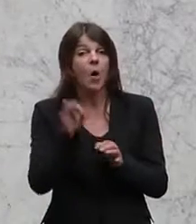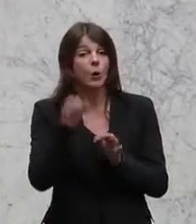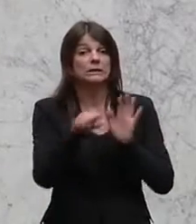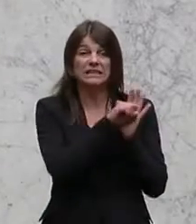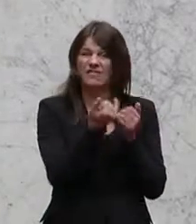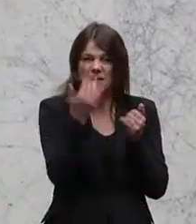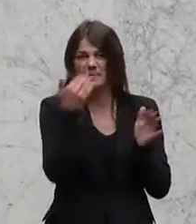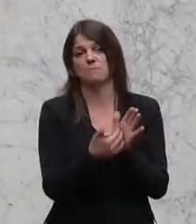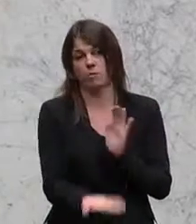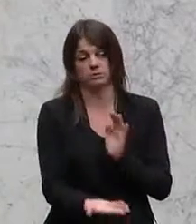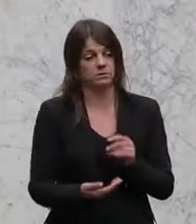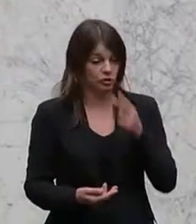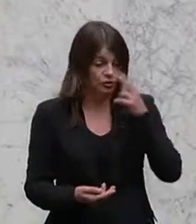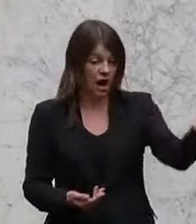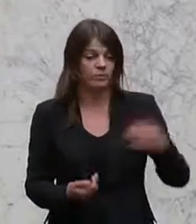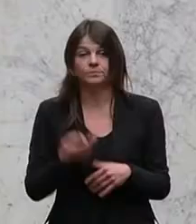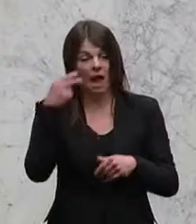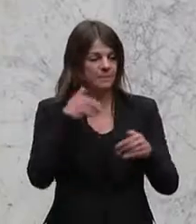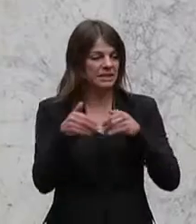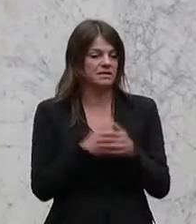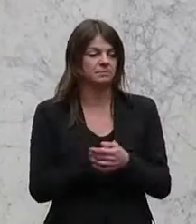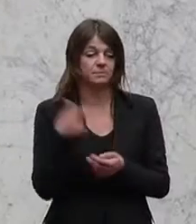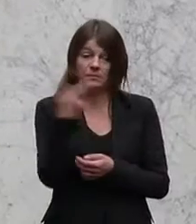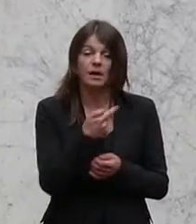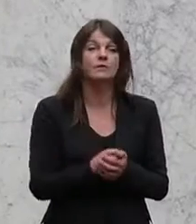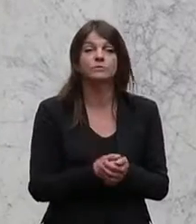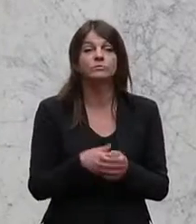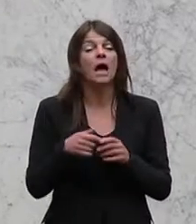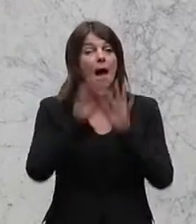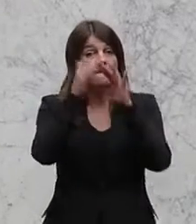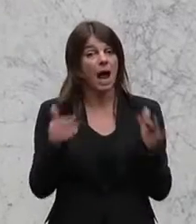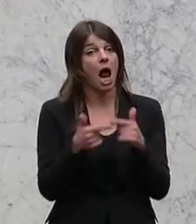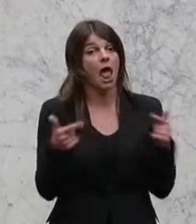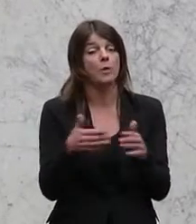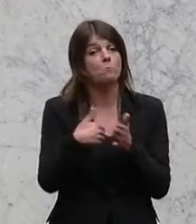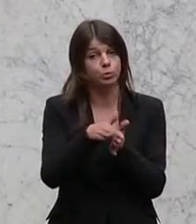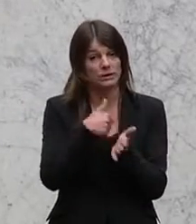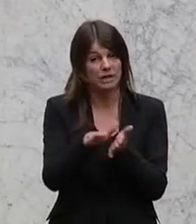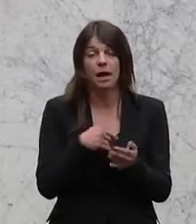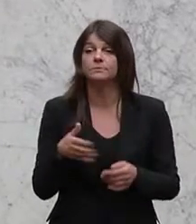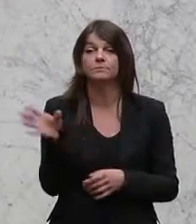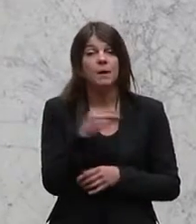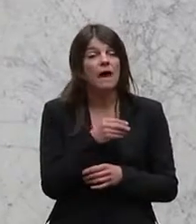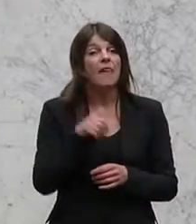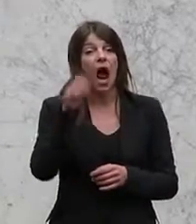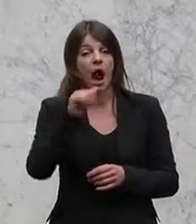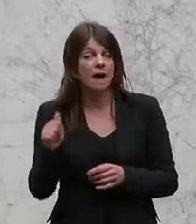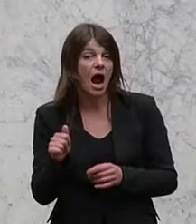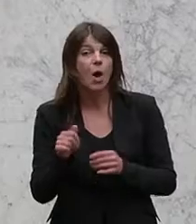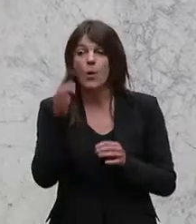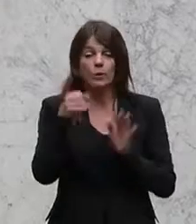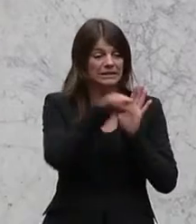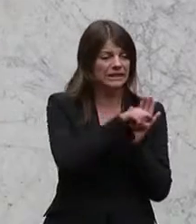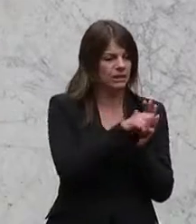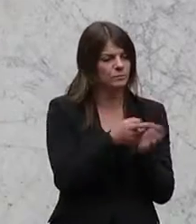missbraucht wird, Herr Minister. Schau, das ist einmal die Bergland-Butter mit Amagüter-Siegel und einmal